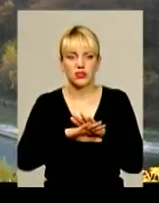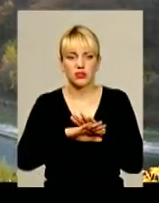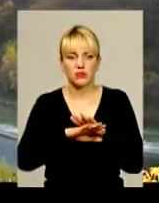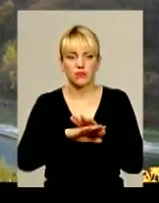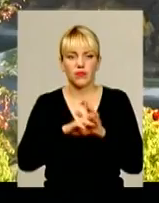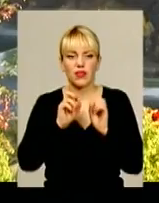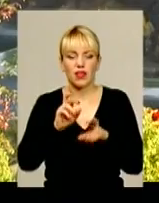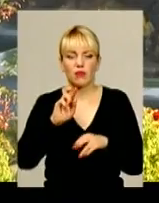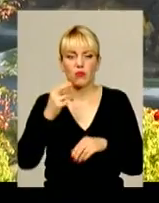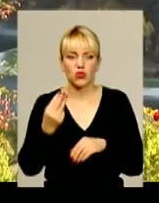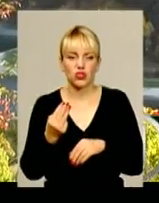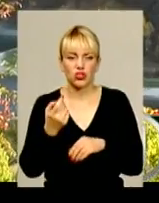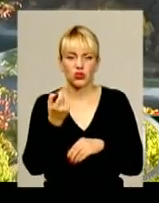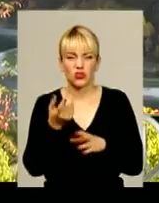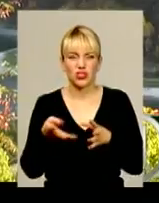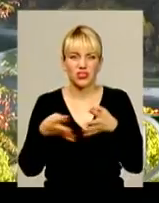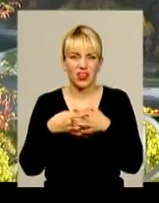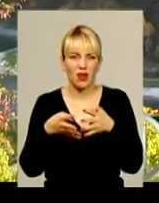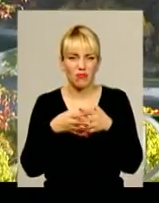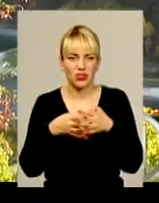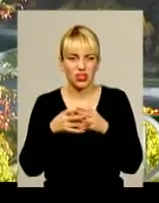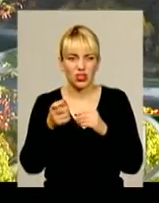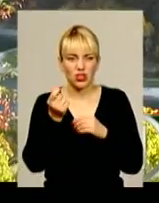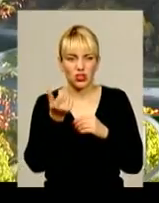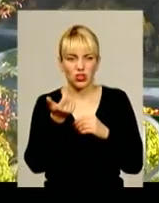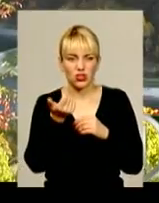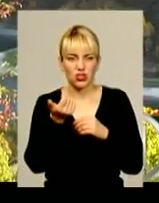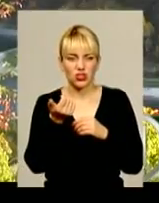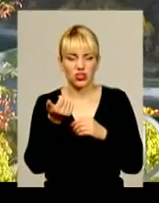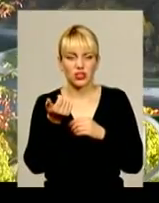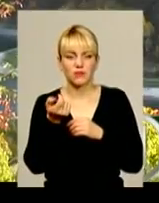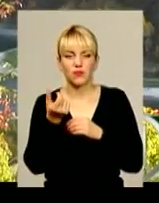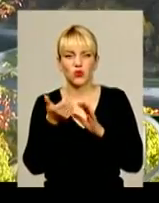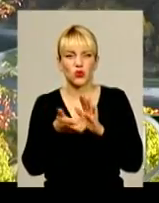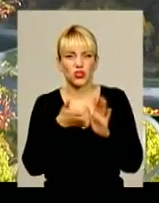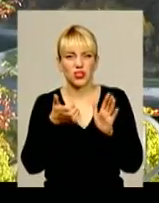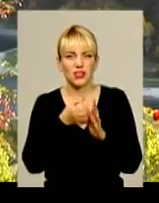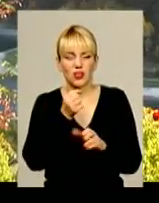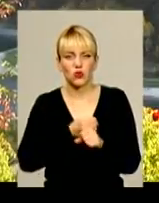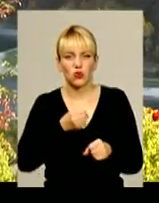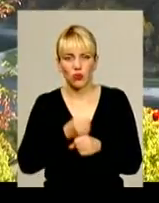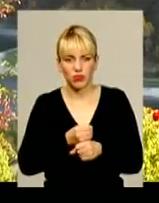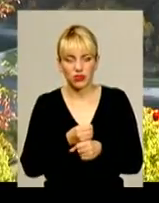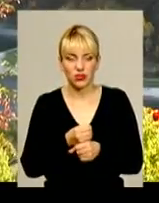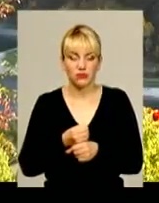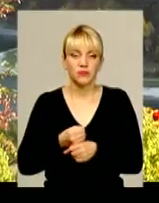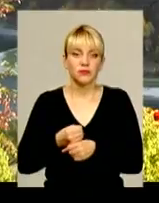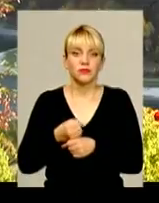Як борщ. Трошки намішано, можливо, трошки недороблено, можливо, трошки